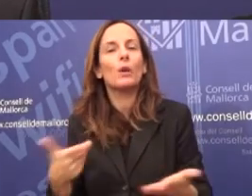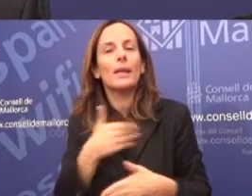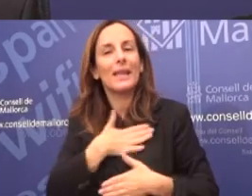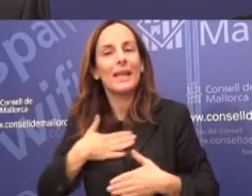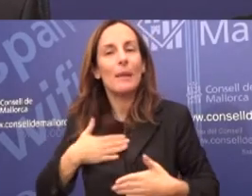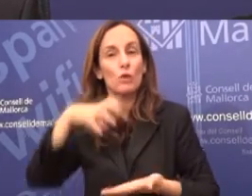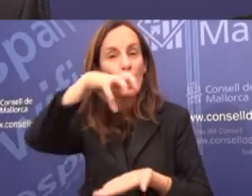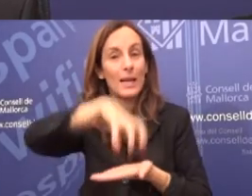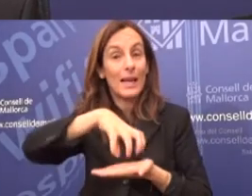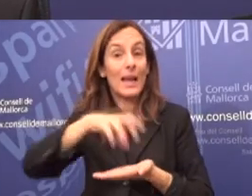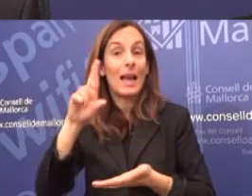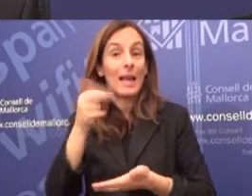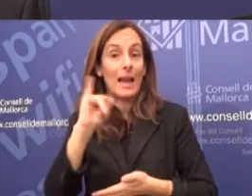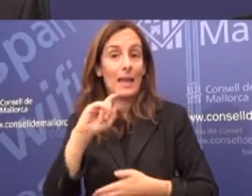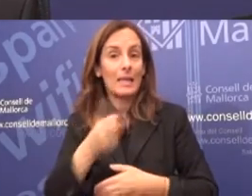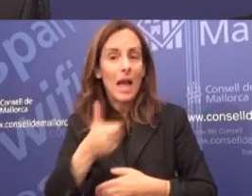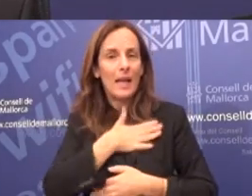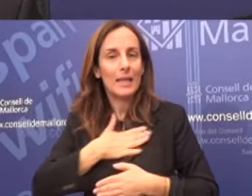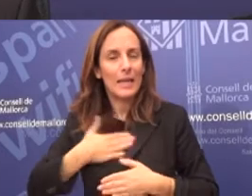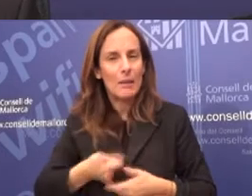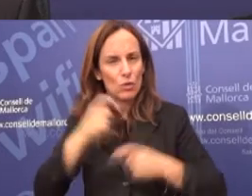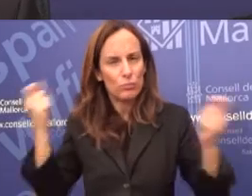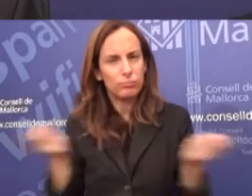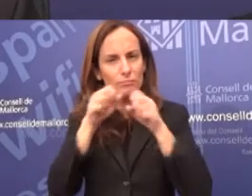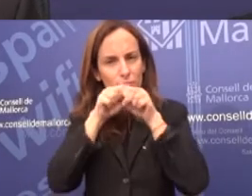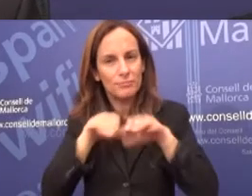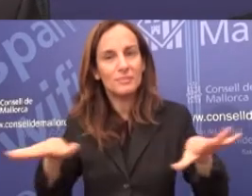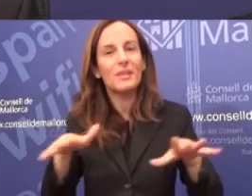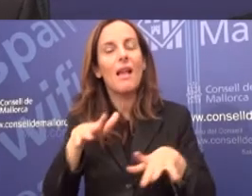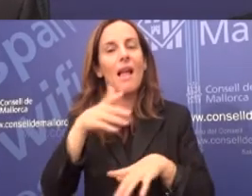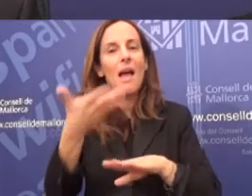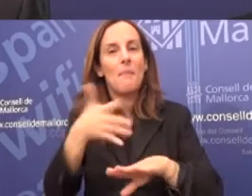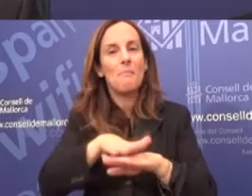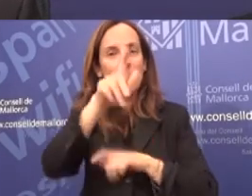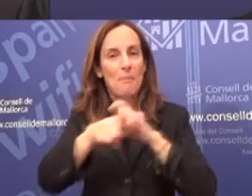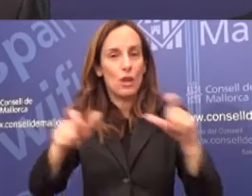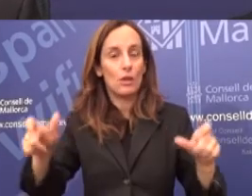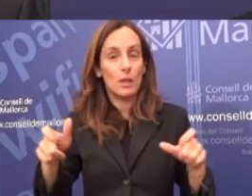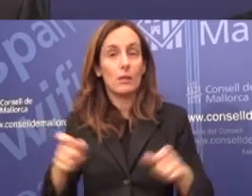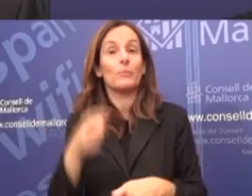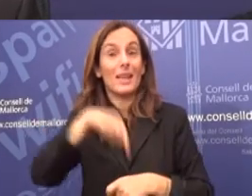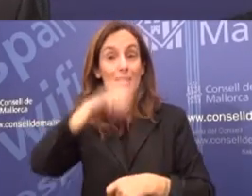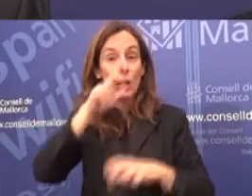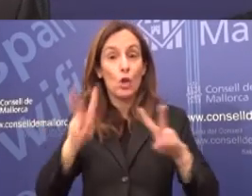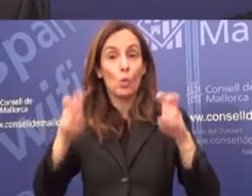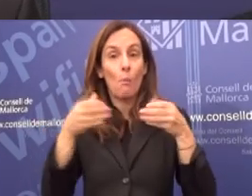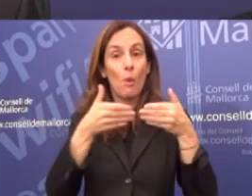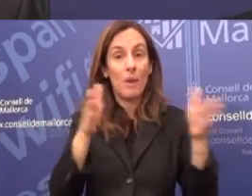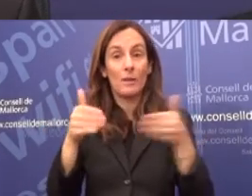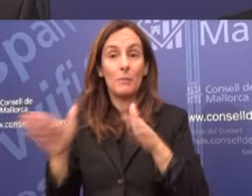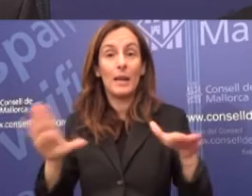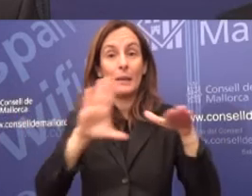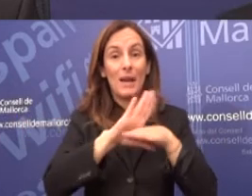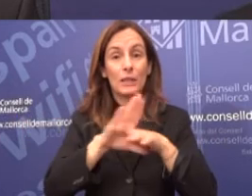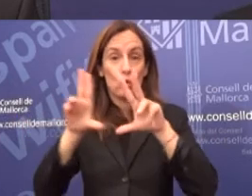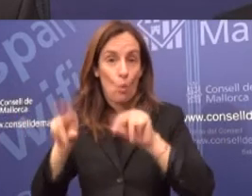qüestió molt evident que és que volíem atracar, volíem apropar la finca de Raixa a nos mallorquins. Ho hem fet